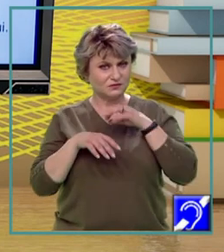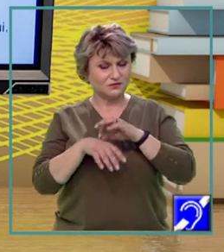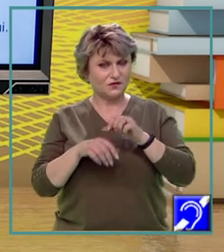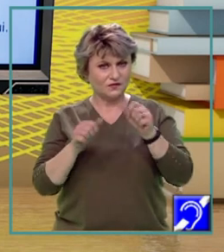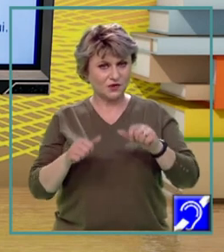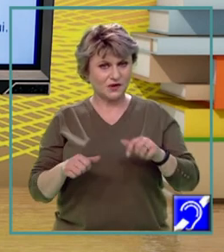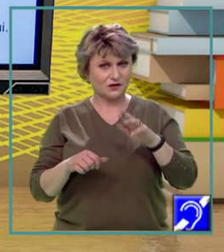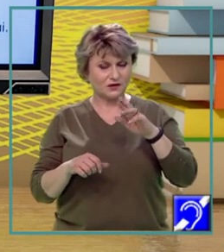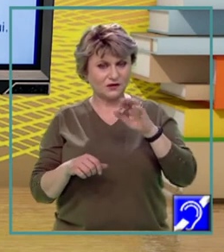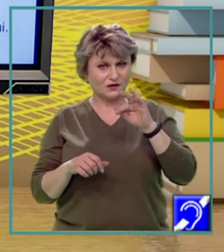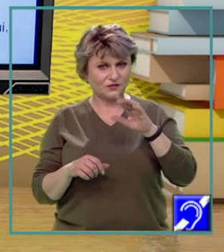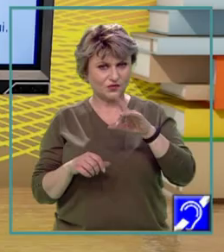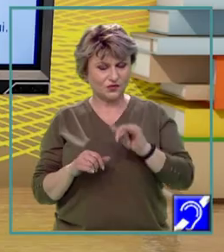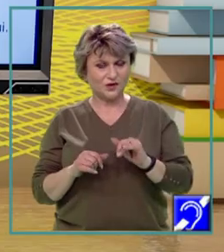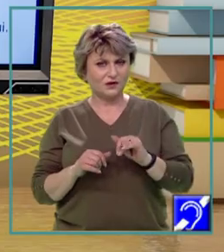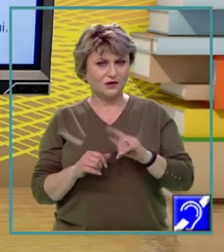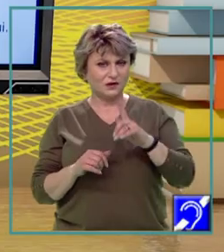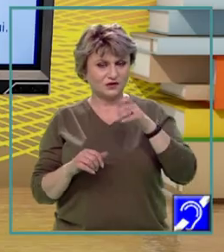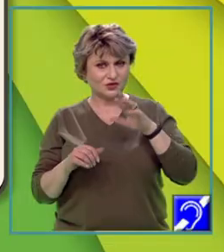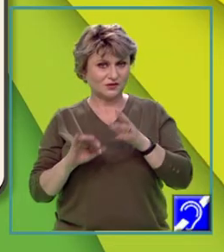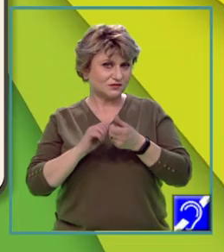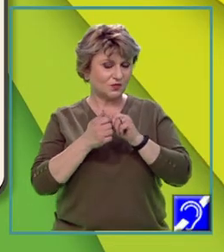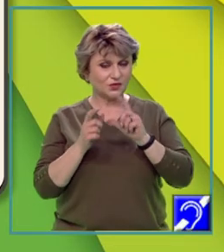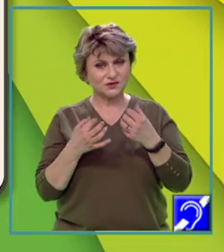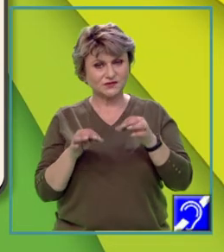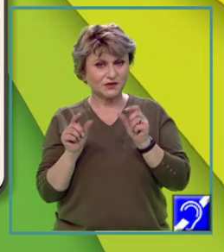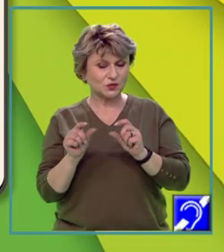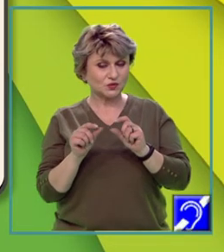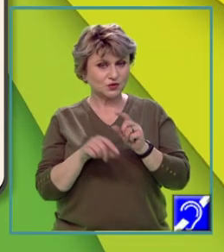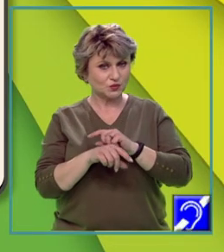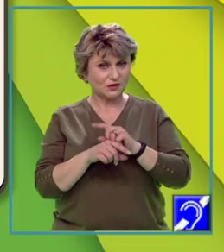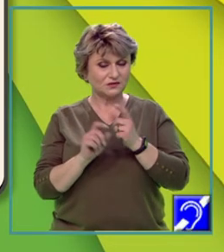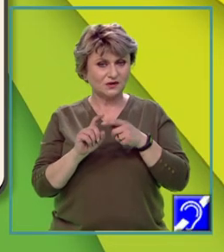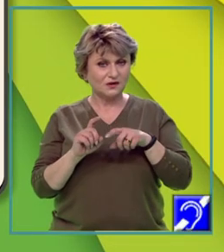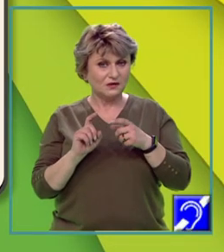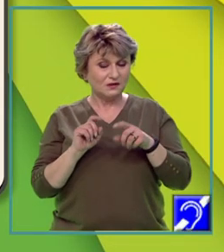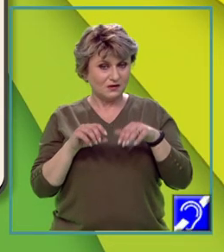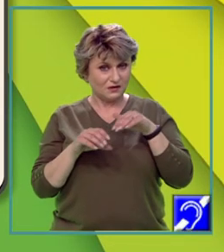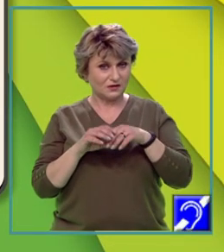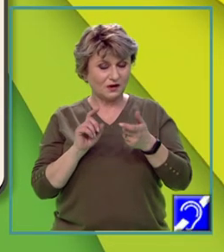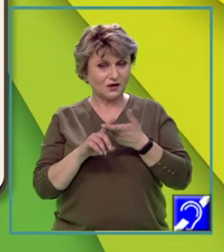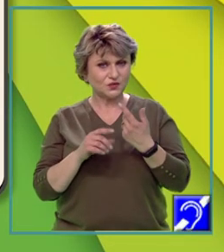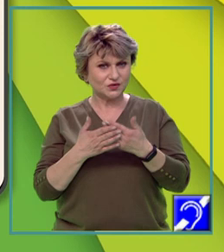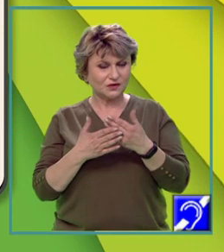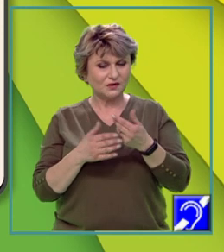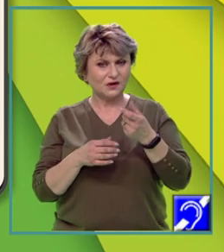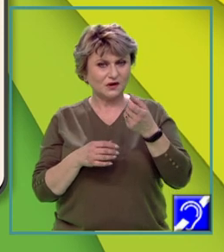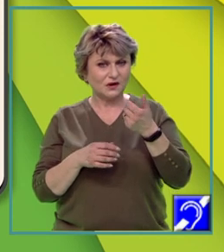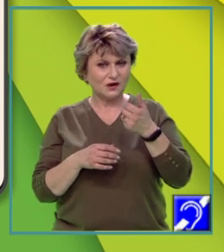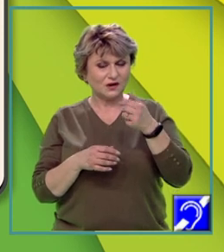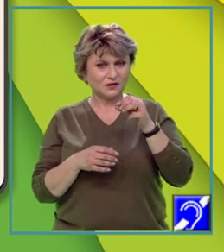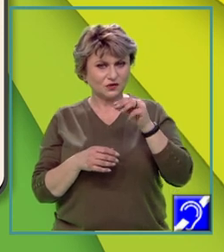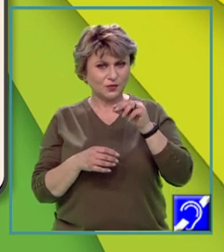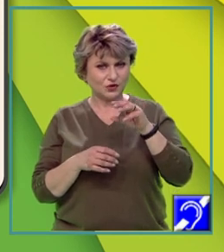formarea reliefului glaciar, sau pot fi de scurtă durată, în legătură cu activitățe antropice, de exemplu,